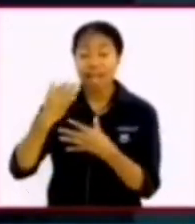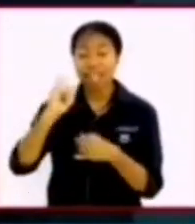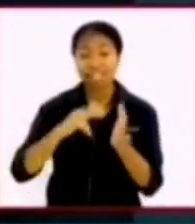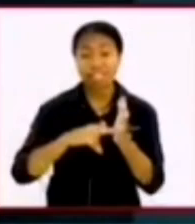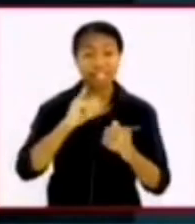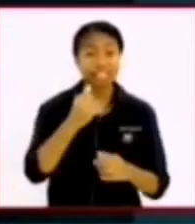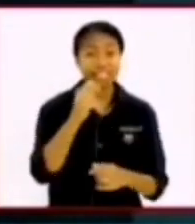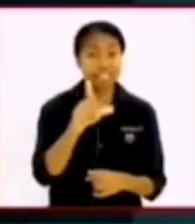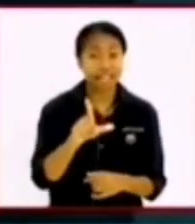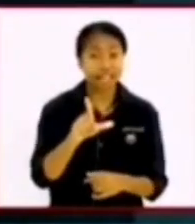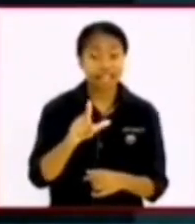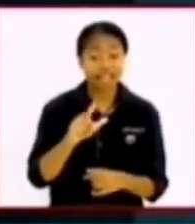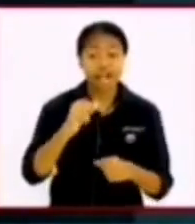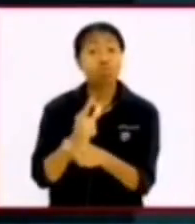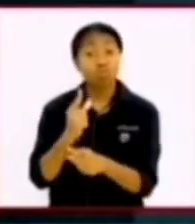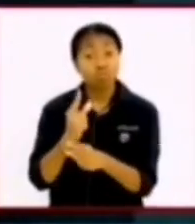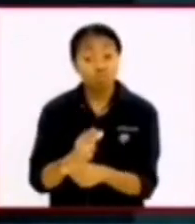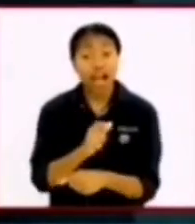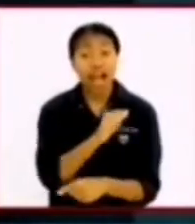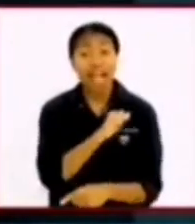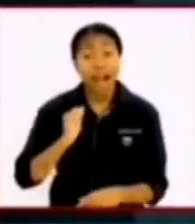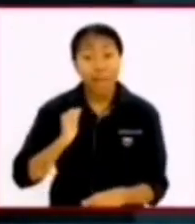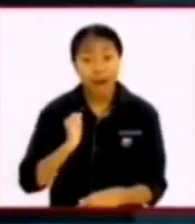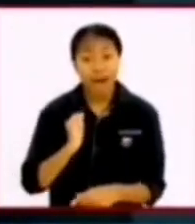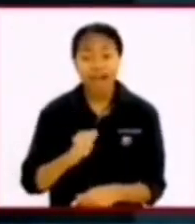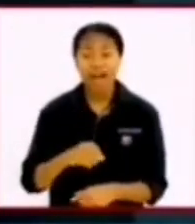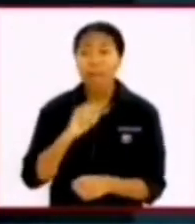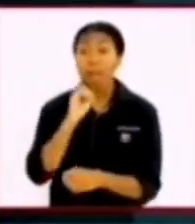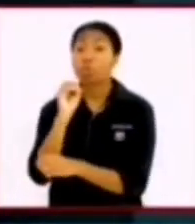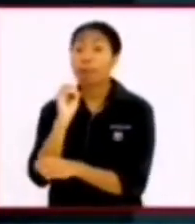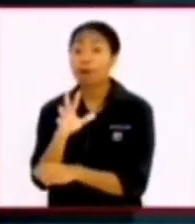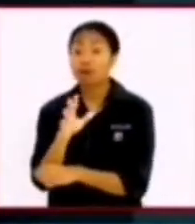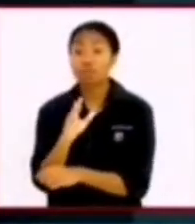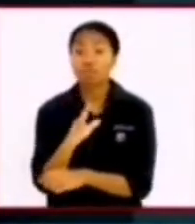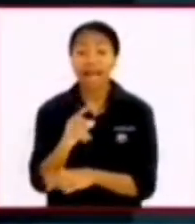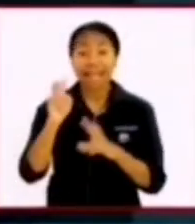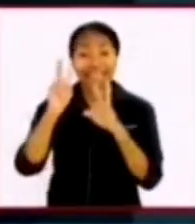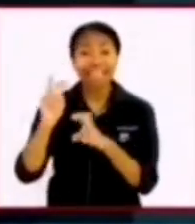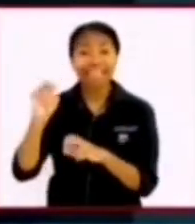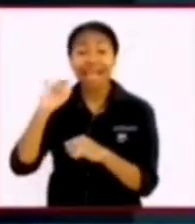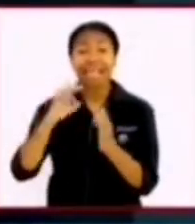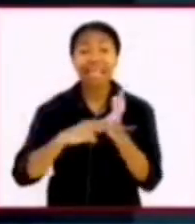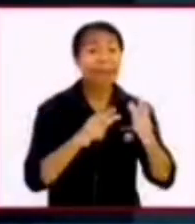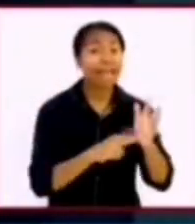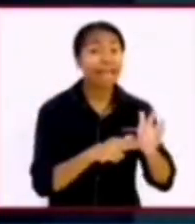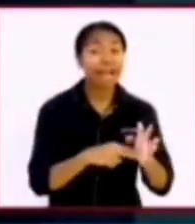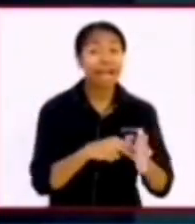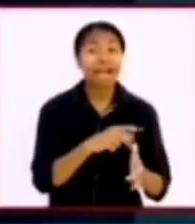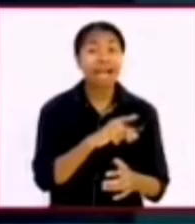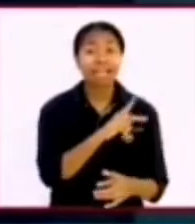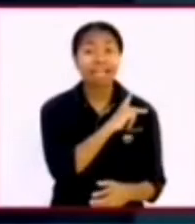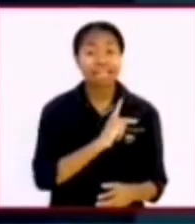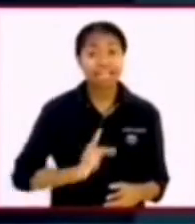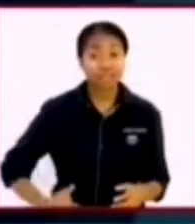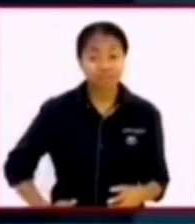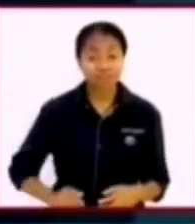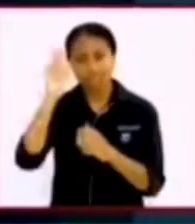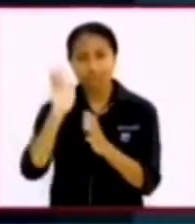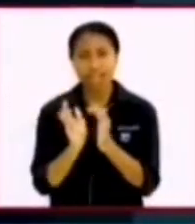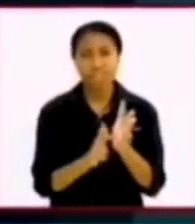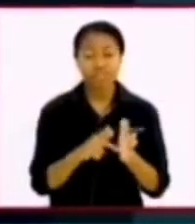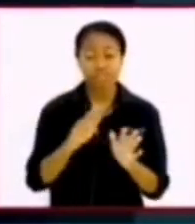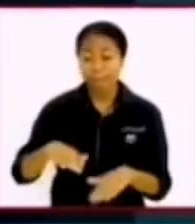menjadi guru-guru agama menjadi penghutbah-penghutbah tentang iman Kristen dan setelah Yesus